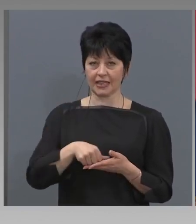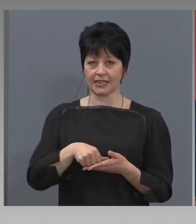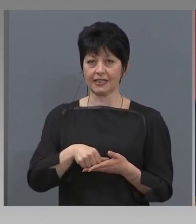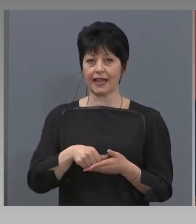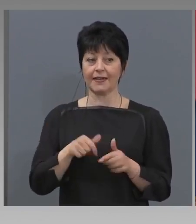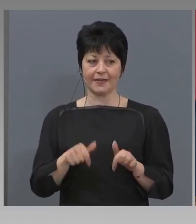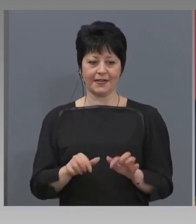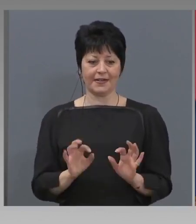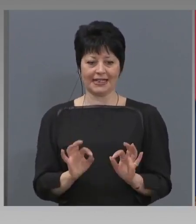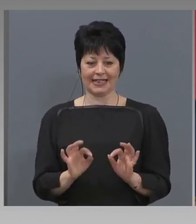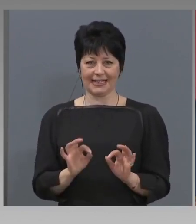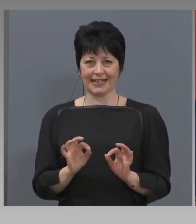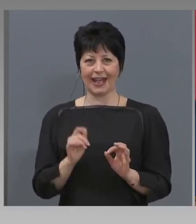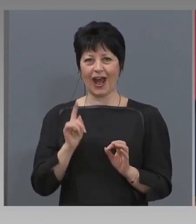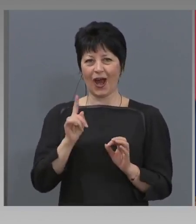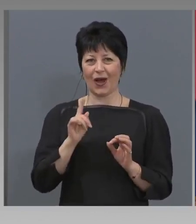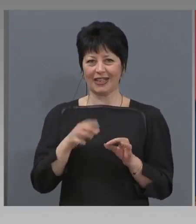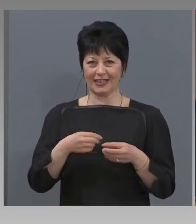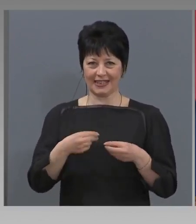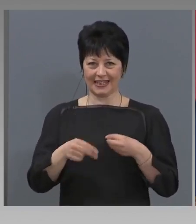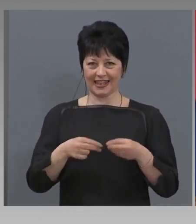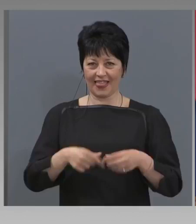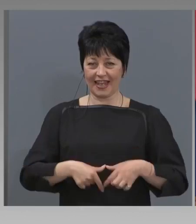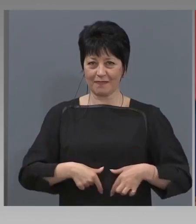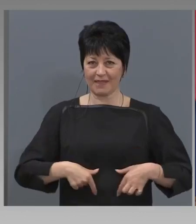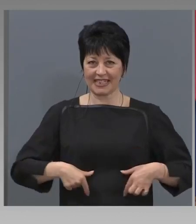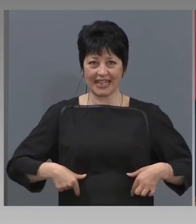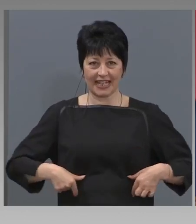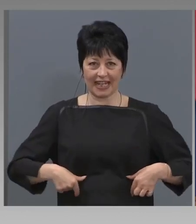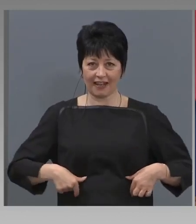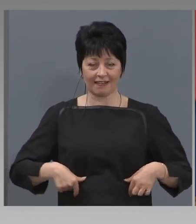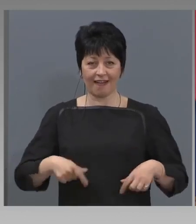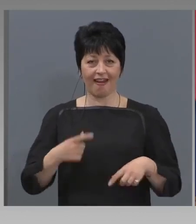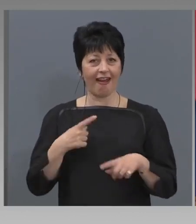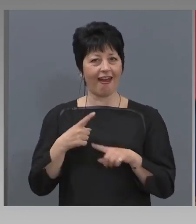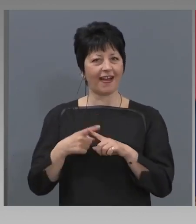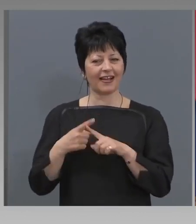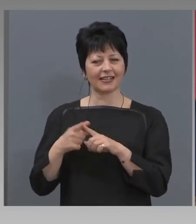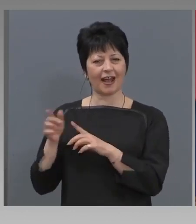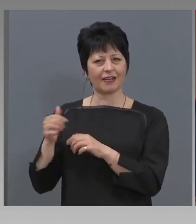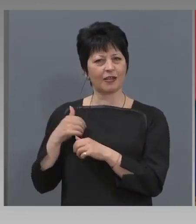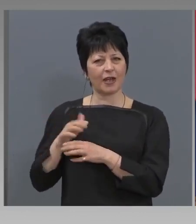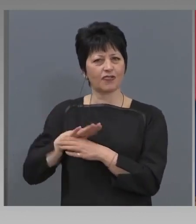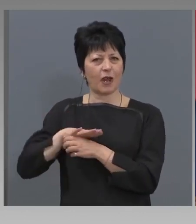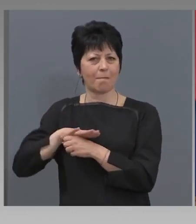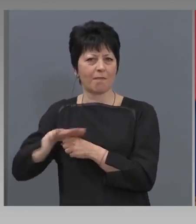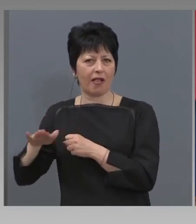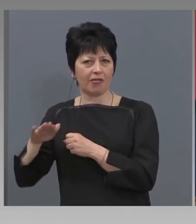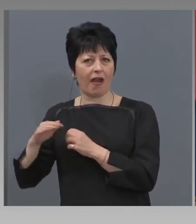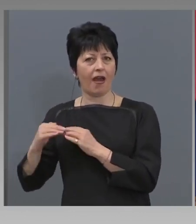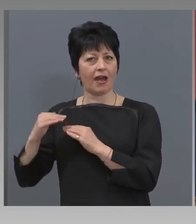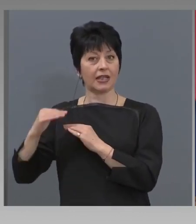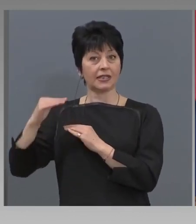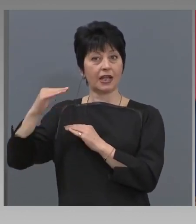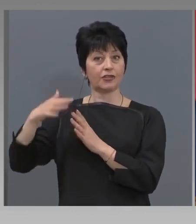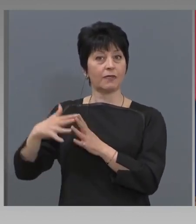За сега от мазнинката, защото знаете, хазната беше пълна, растежа беше много по-голям,